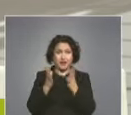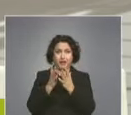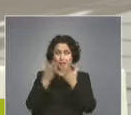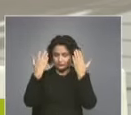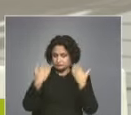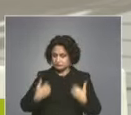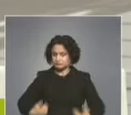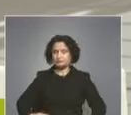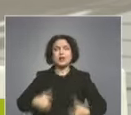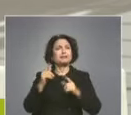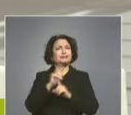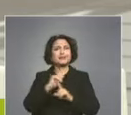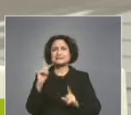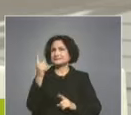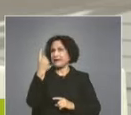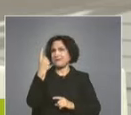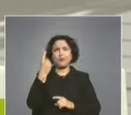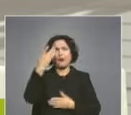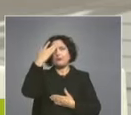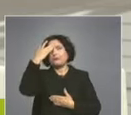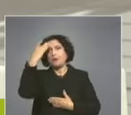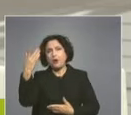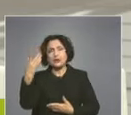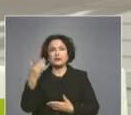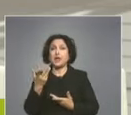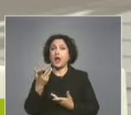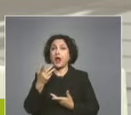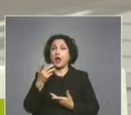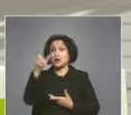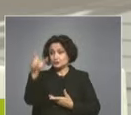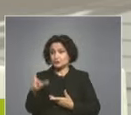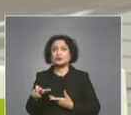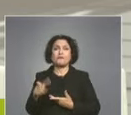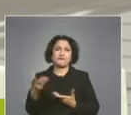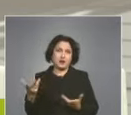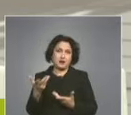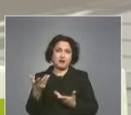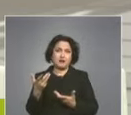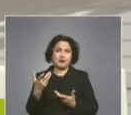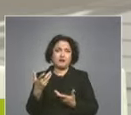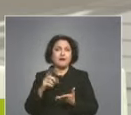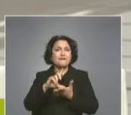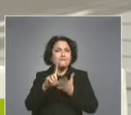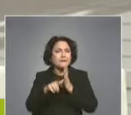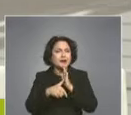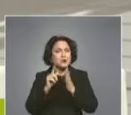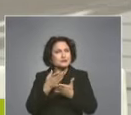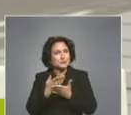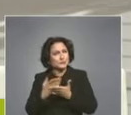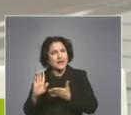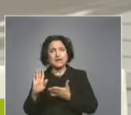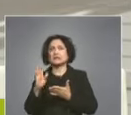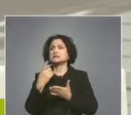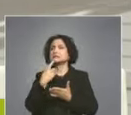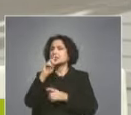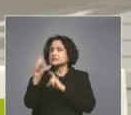Не само като болен. И наистина, времето, което се отделя там на пациент да се прегледа, да се разпита,